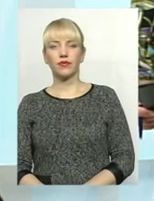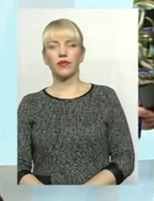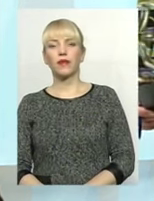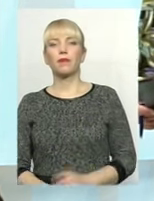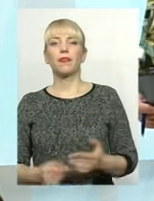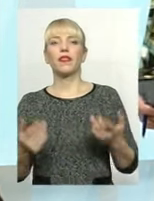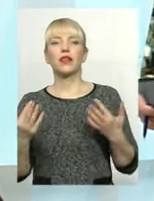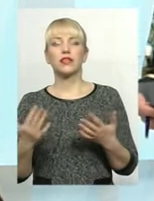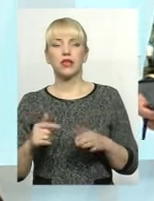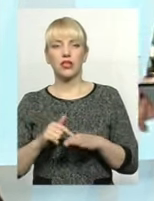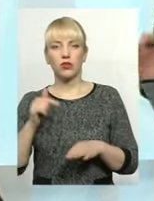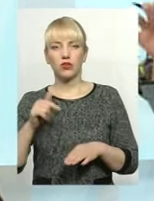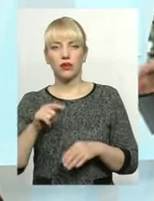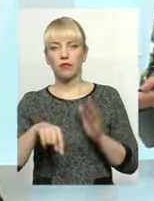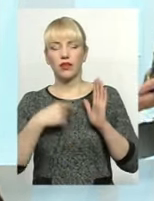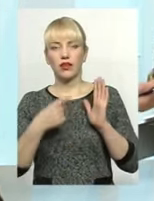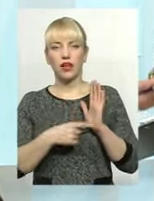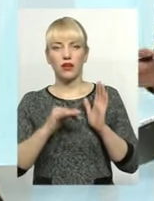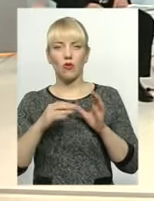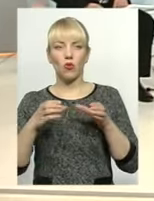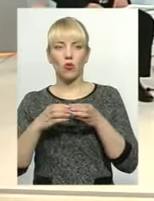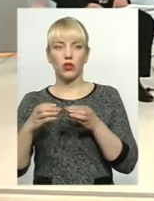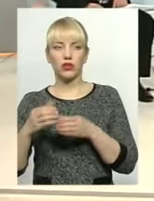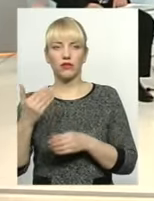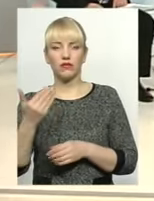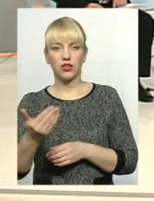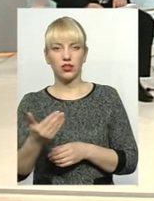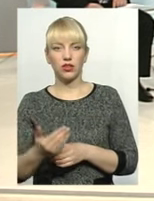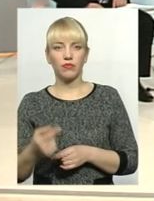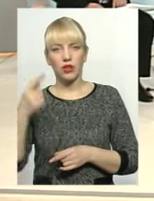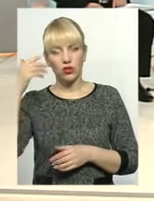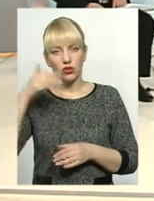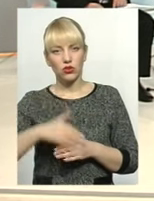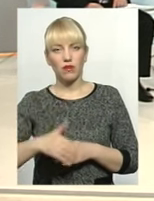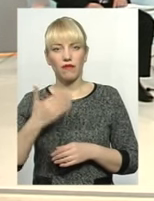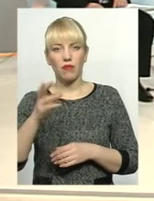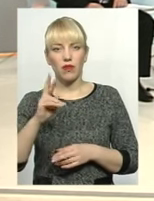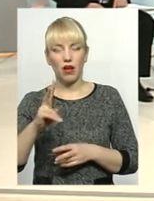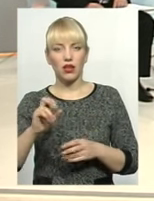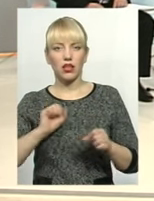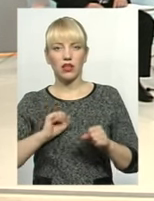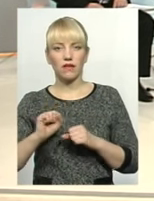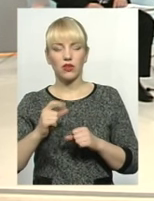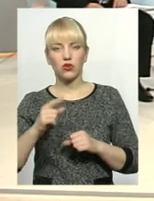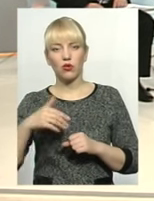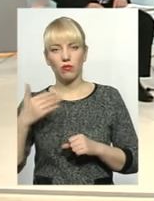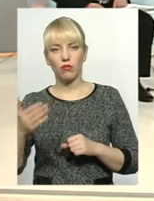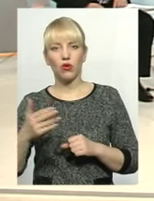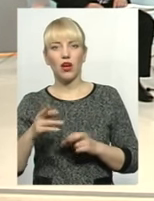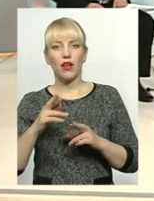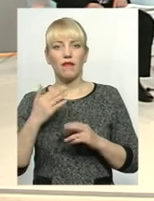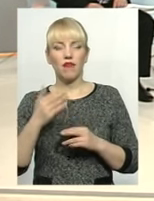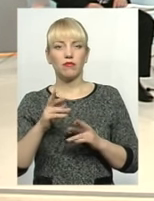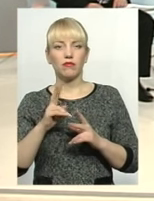наскільки гостро стоїть питання в колективах ваших? Зрозуміло, вам, як і керівникам з одного боку, з іншого боку, як